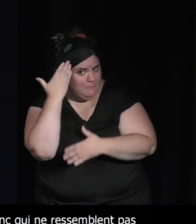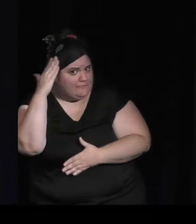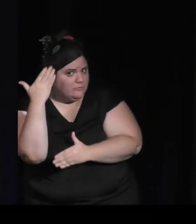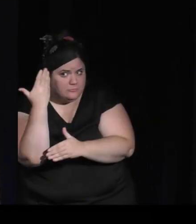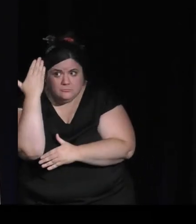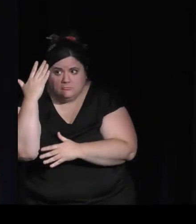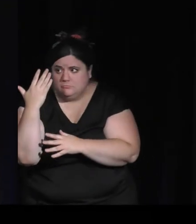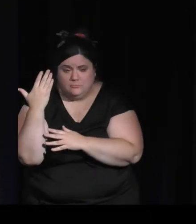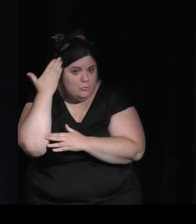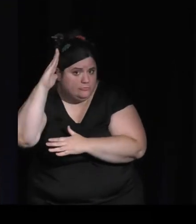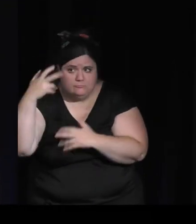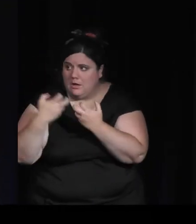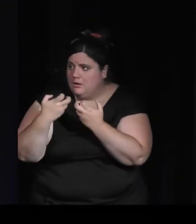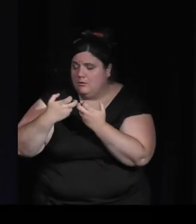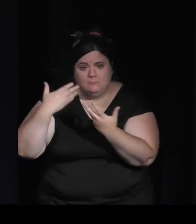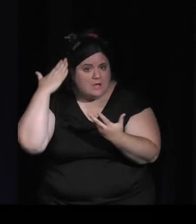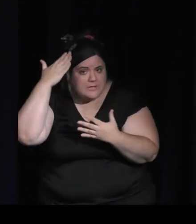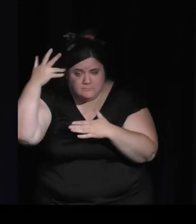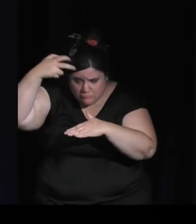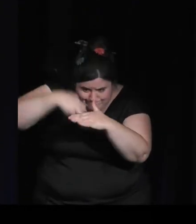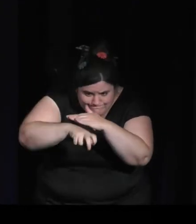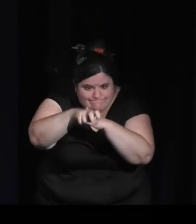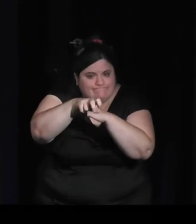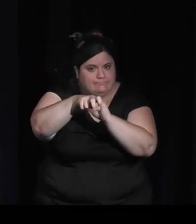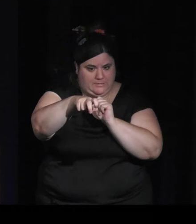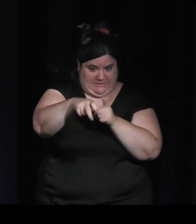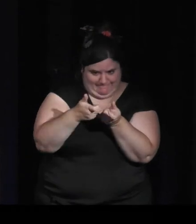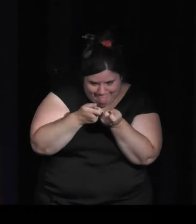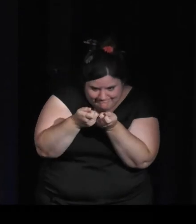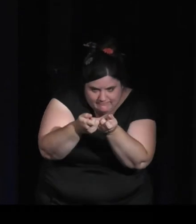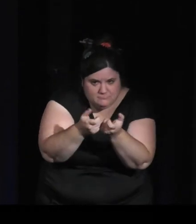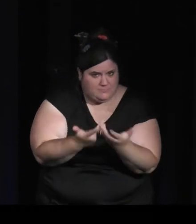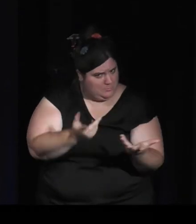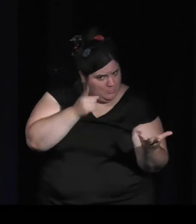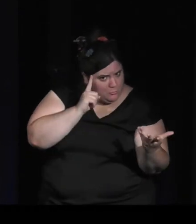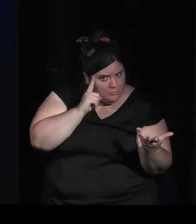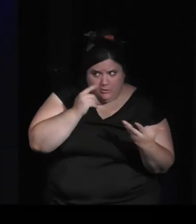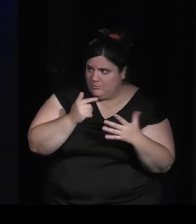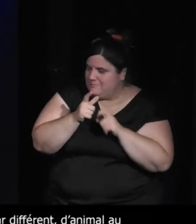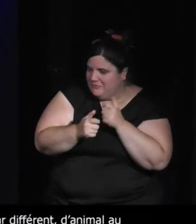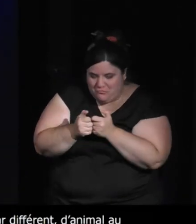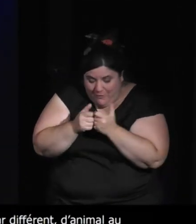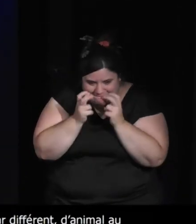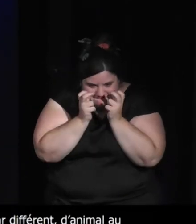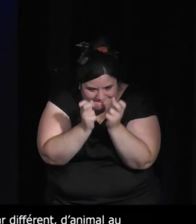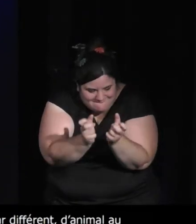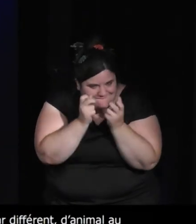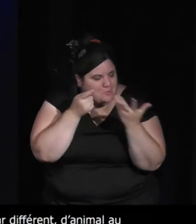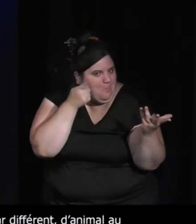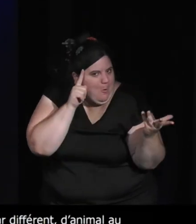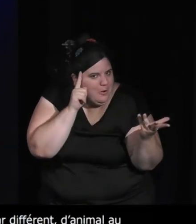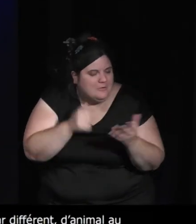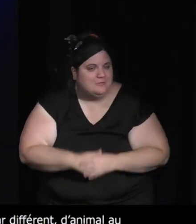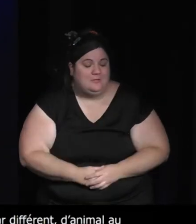exemple aux joueurs pourquoi est-ce que les joueurs sont friands de cette proposition-là alors on peut explorer plusieurs